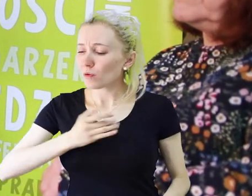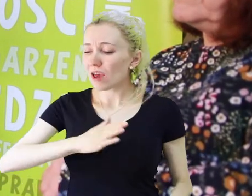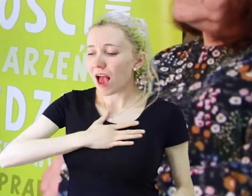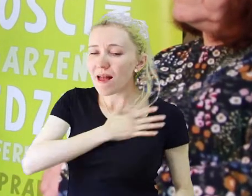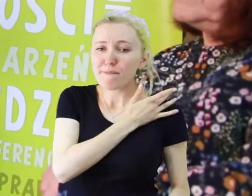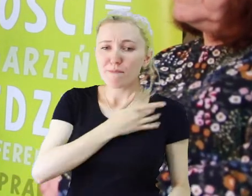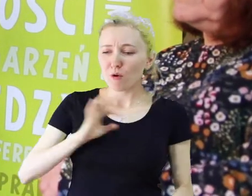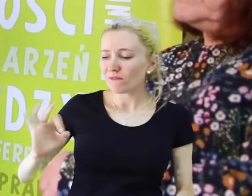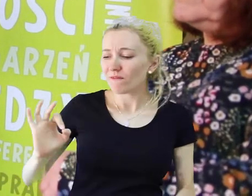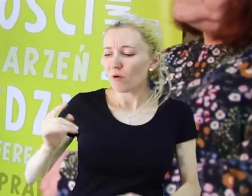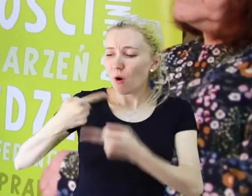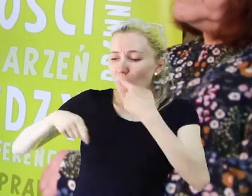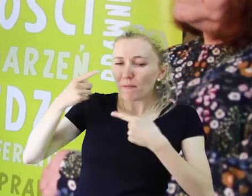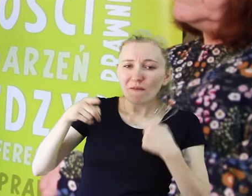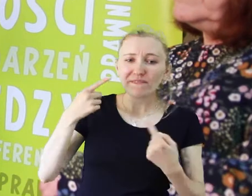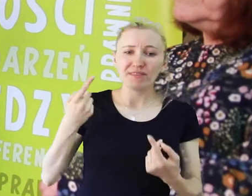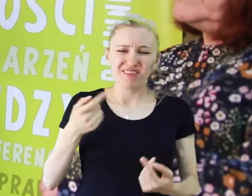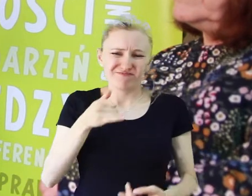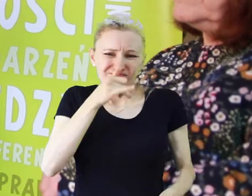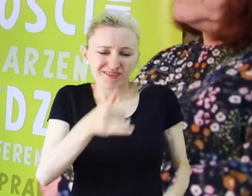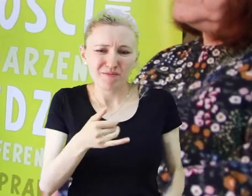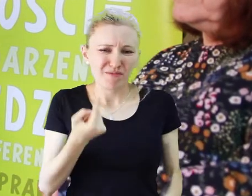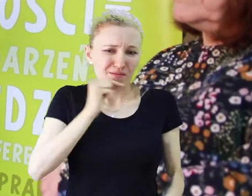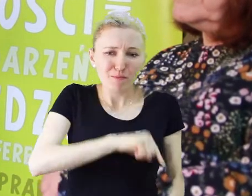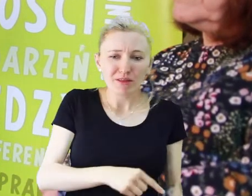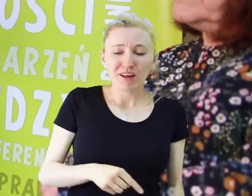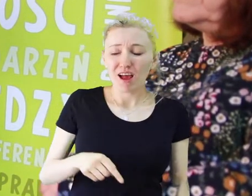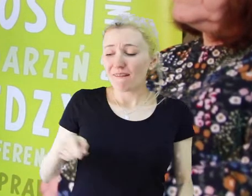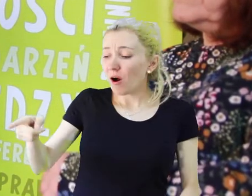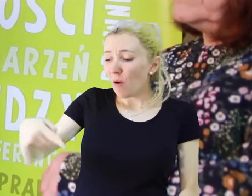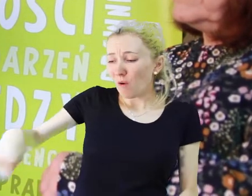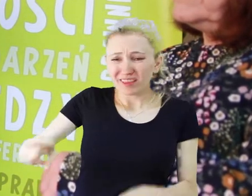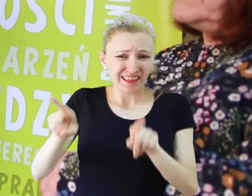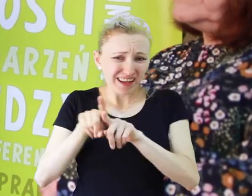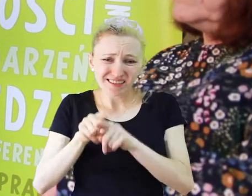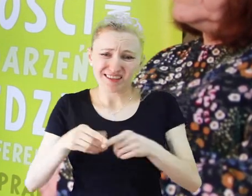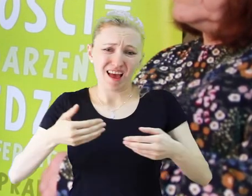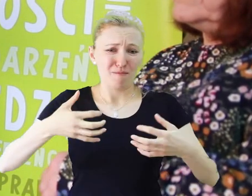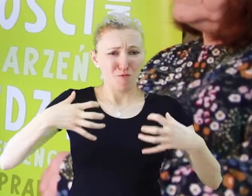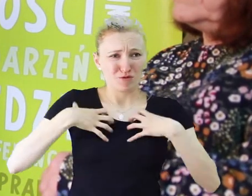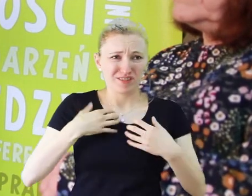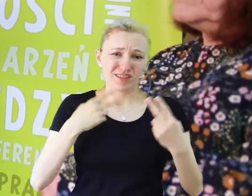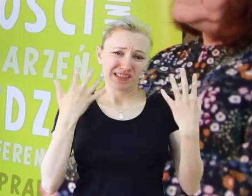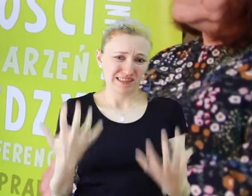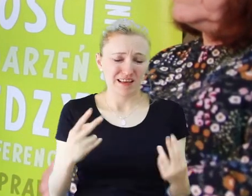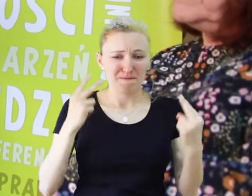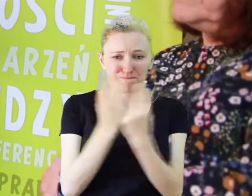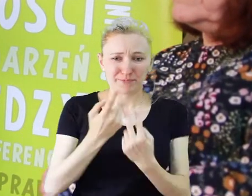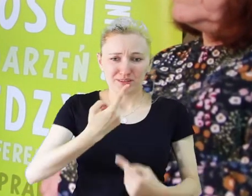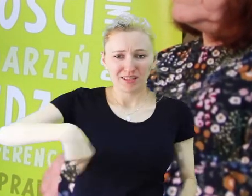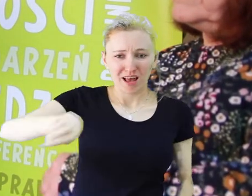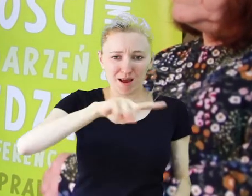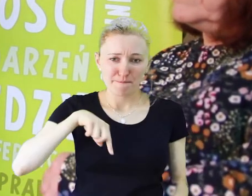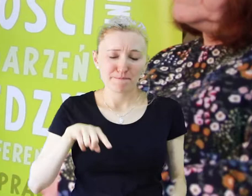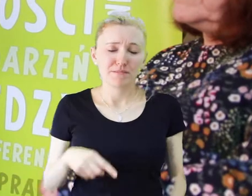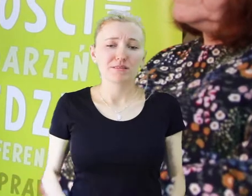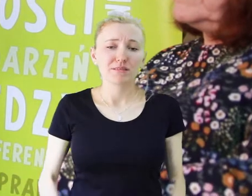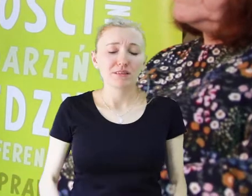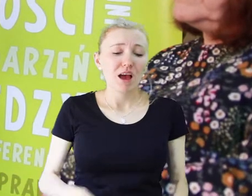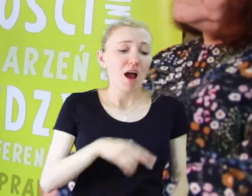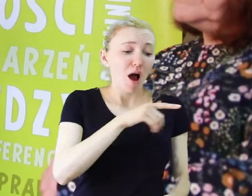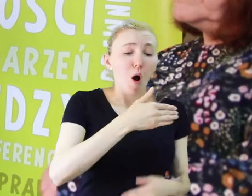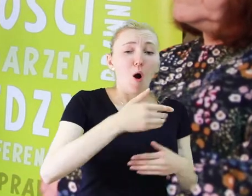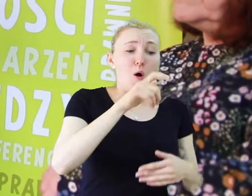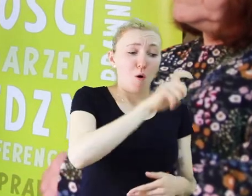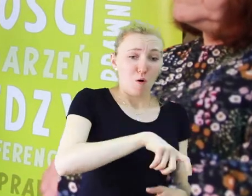Zawalczyć o swoje. Upomnieć się. Powiedzieć o swoich uczuciach. A chcą